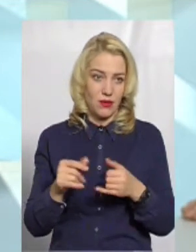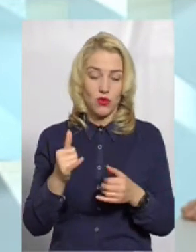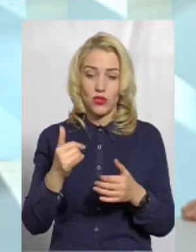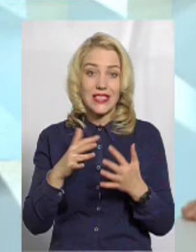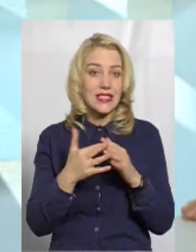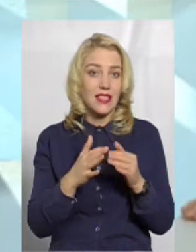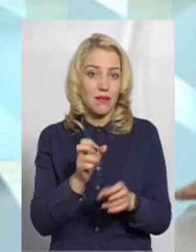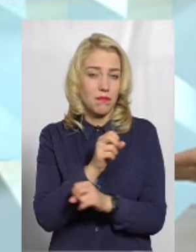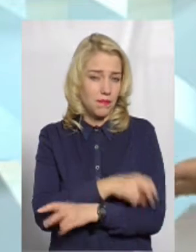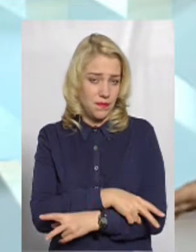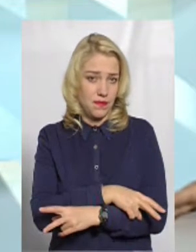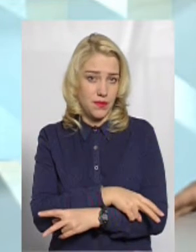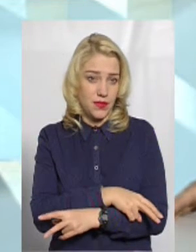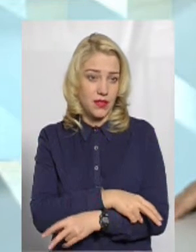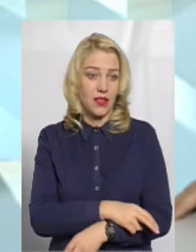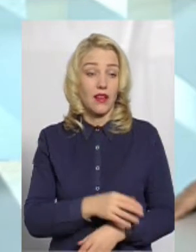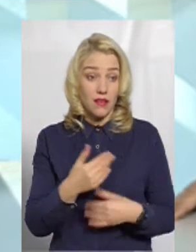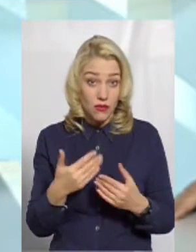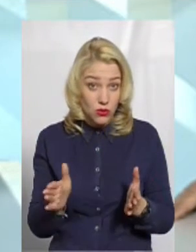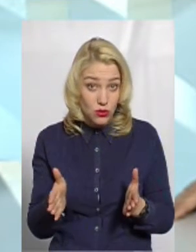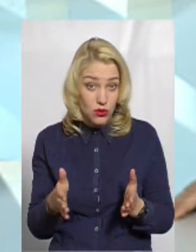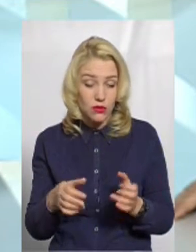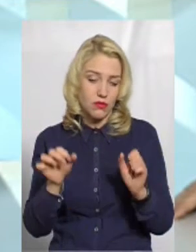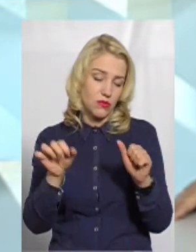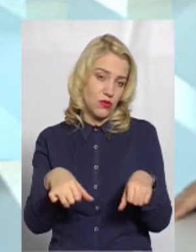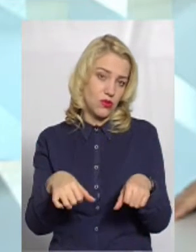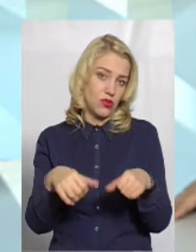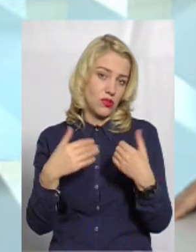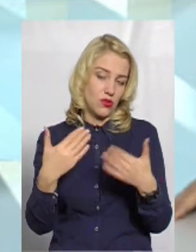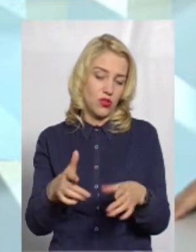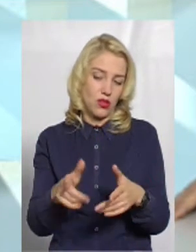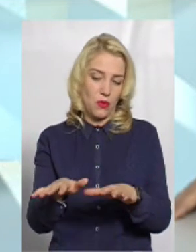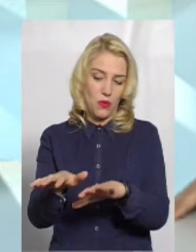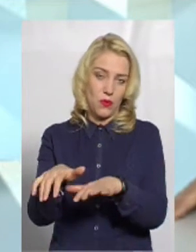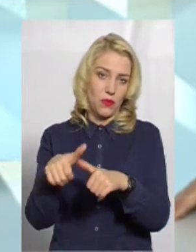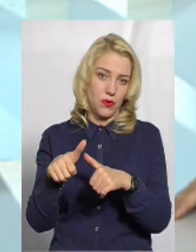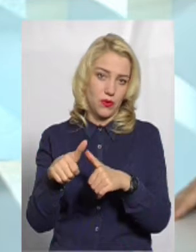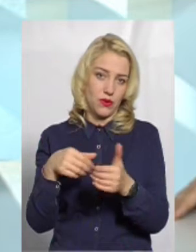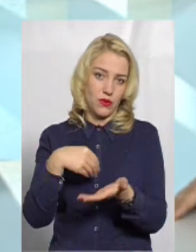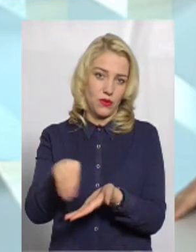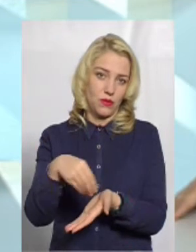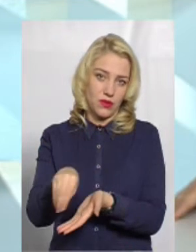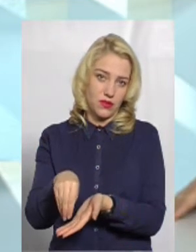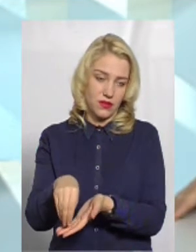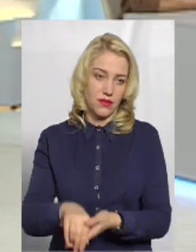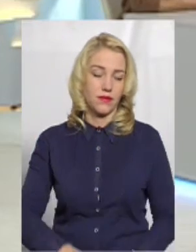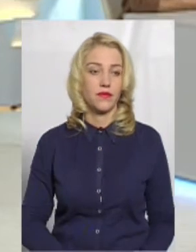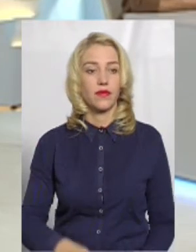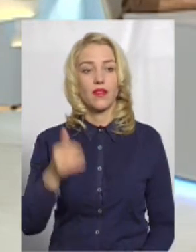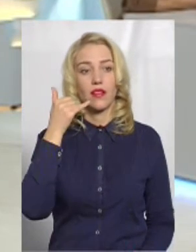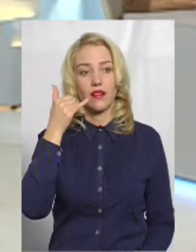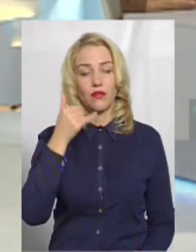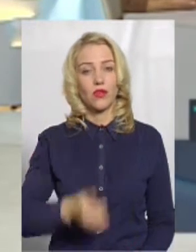розорилися, клієнт созрел, можна вже в них цю землю для них скупити. У нас є ще один